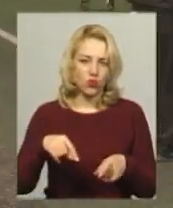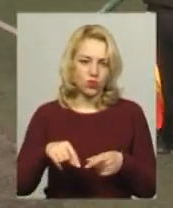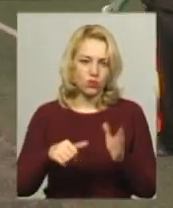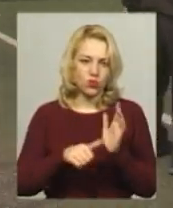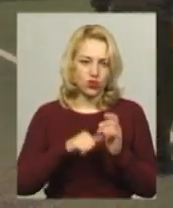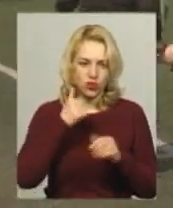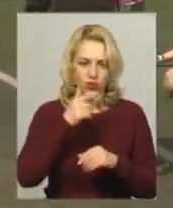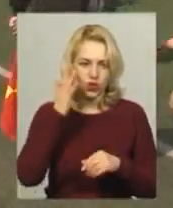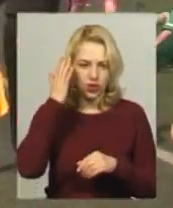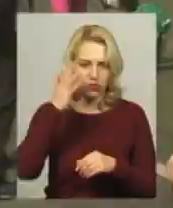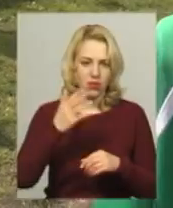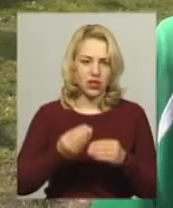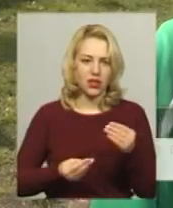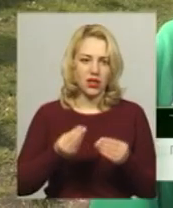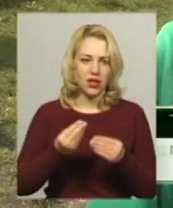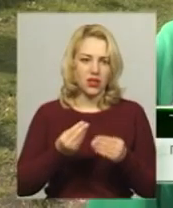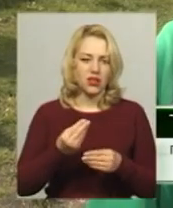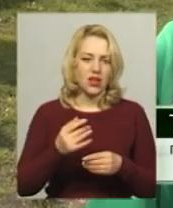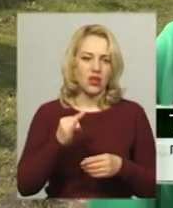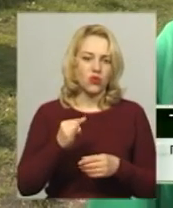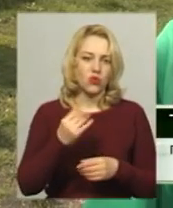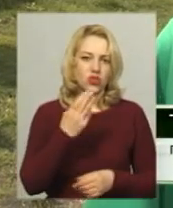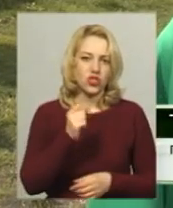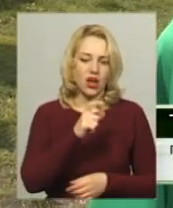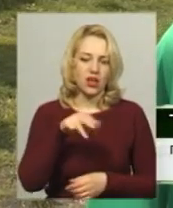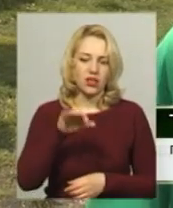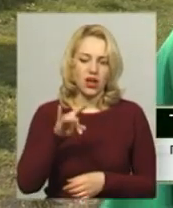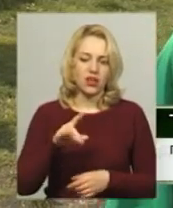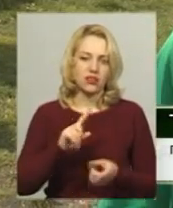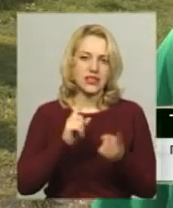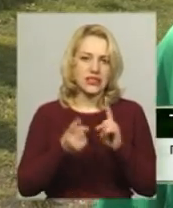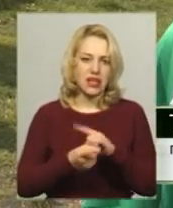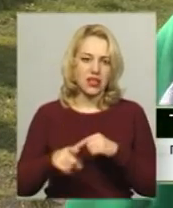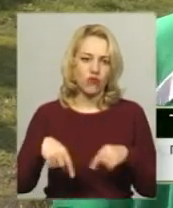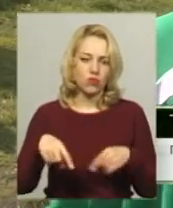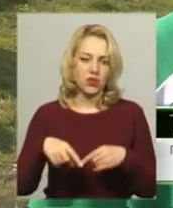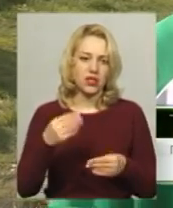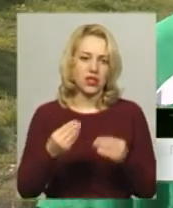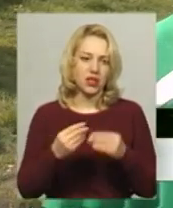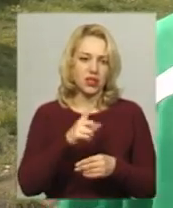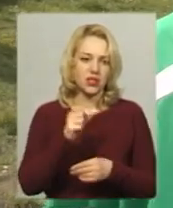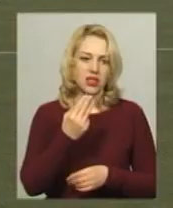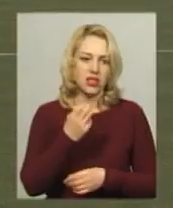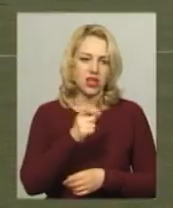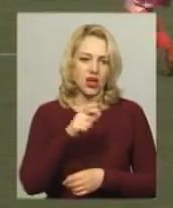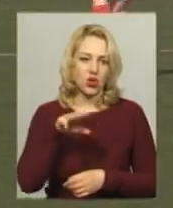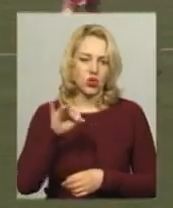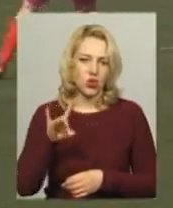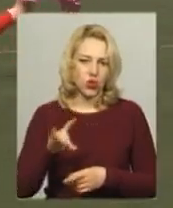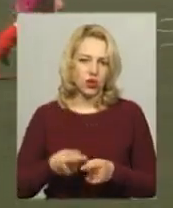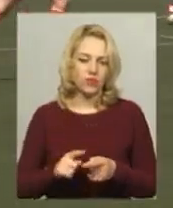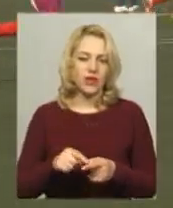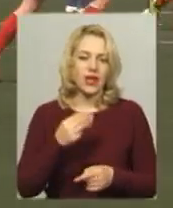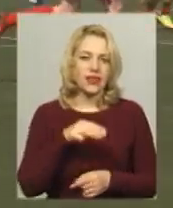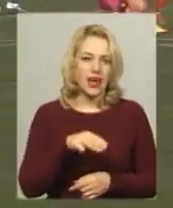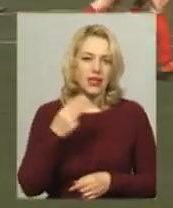мріє грати в футбольному клубі «Шахтар». «Стати футболістом і грати за «Шахтер», потім перейти я кудись». Тарас Швець